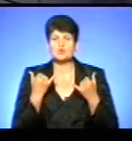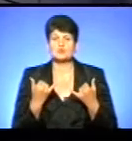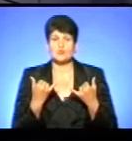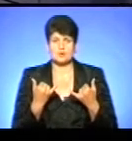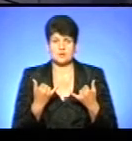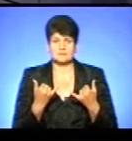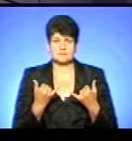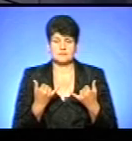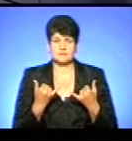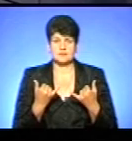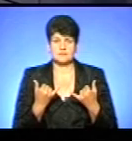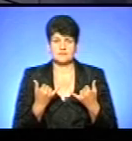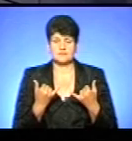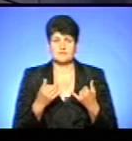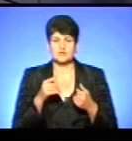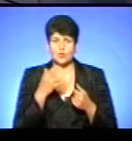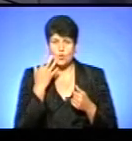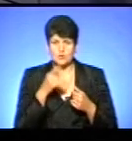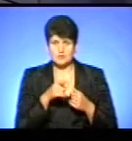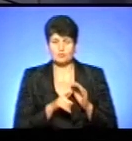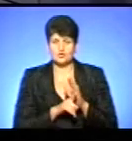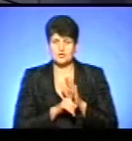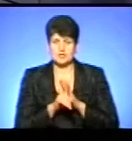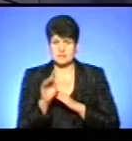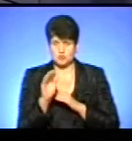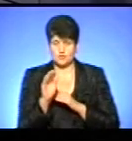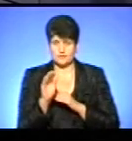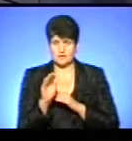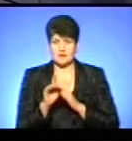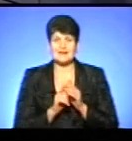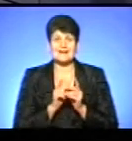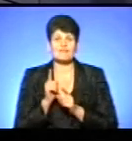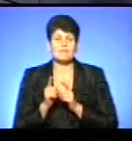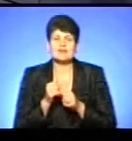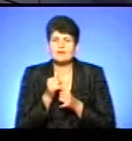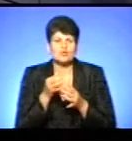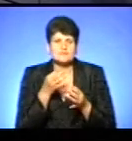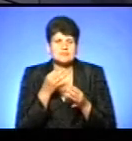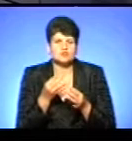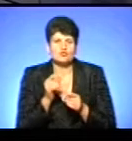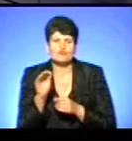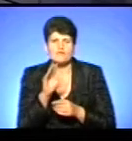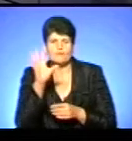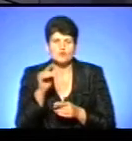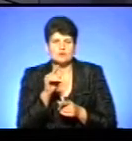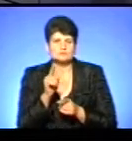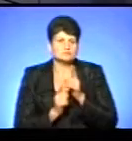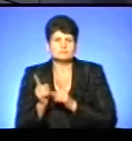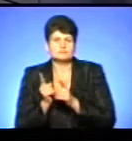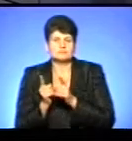коли з жовтня стартує реформа, ми не можемо сказати, що в жовтні радикально все поміняється. Але